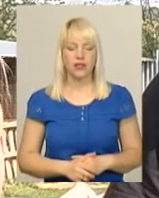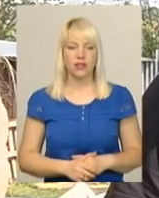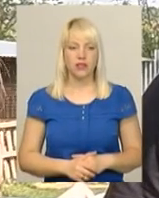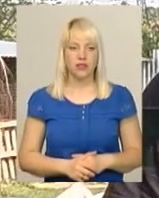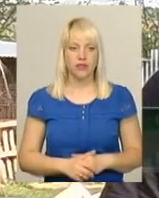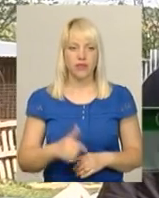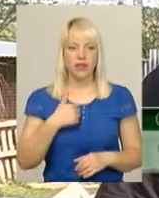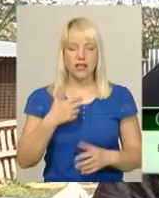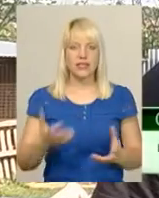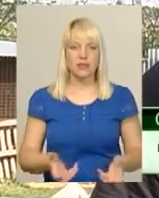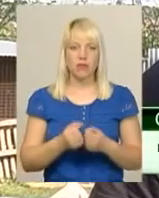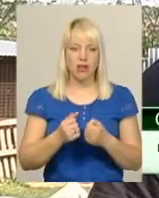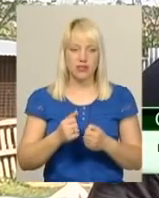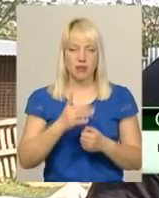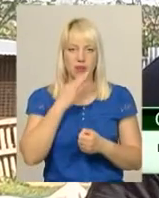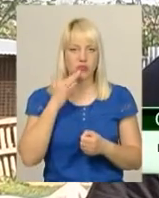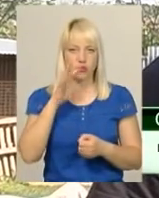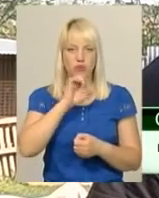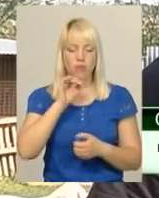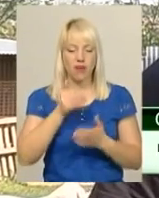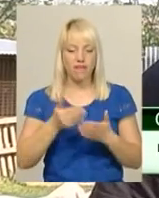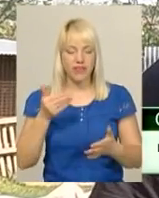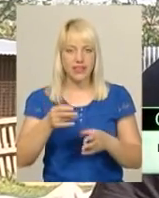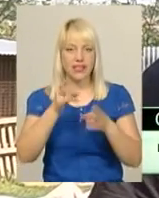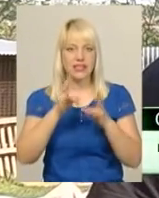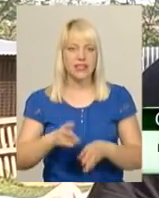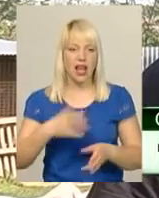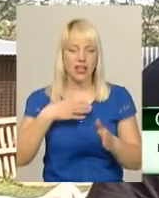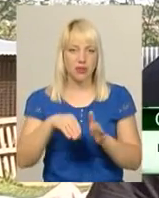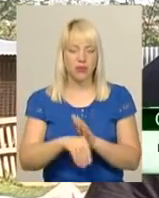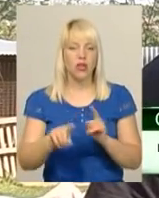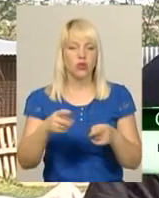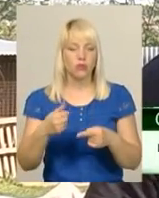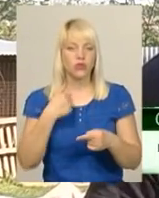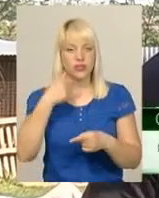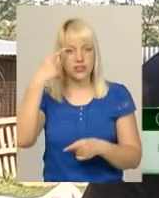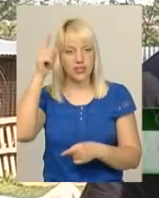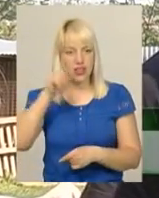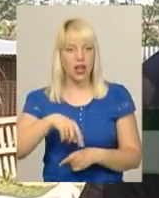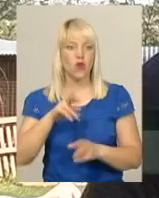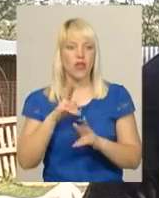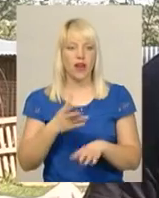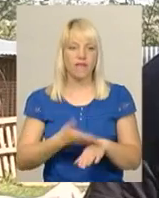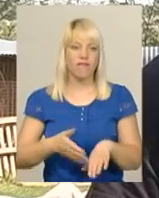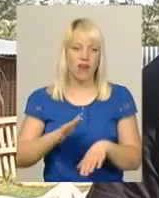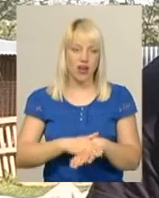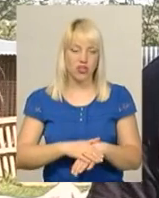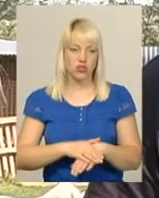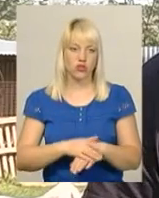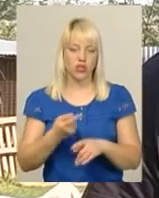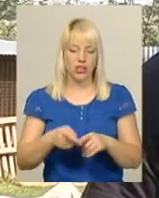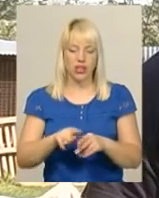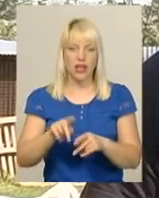собаку спас від загибелі, тому знаю, як тяжко їх